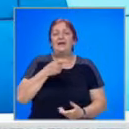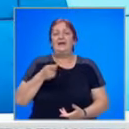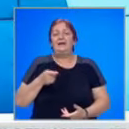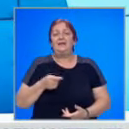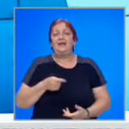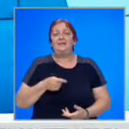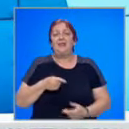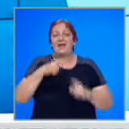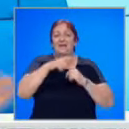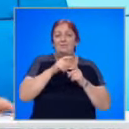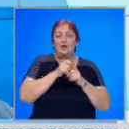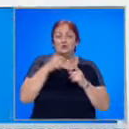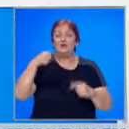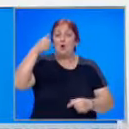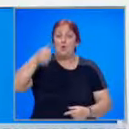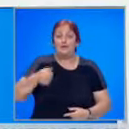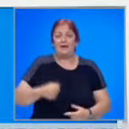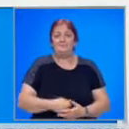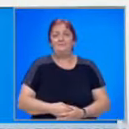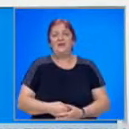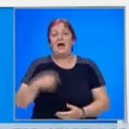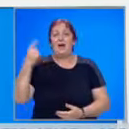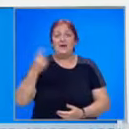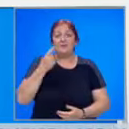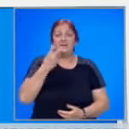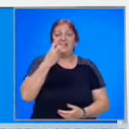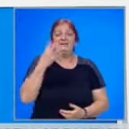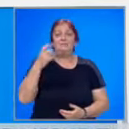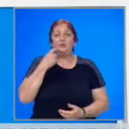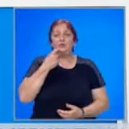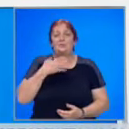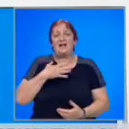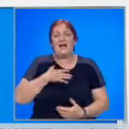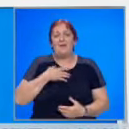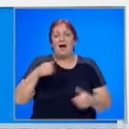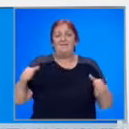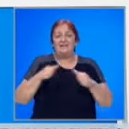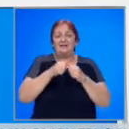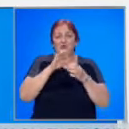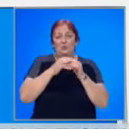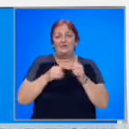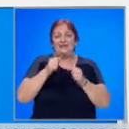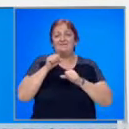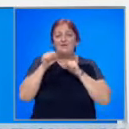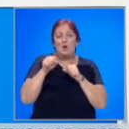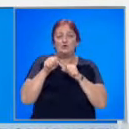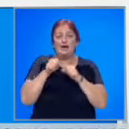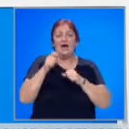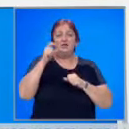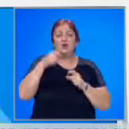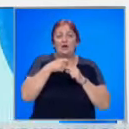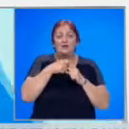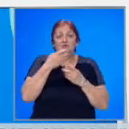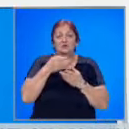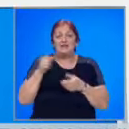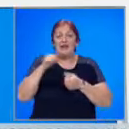Тайбе Юсин утре. За първи път от 25 години България има финалист на Олимпийски игри в бокса.